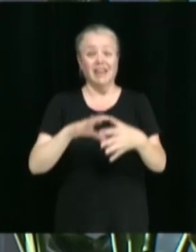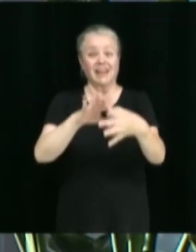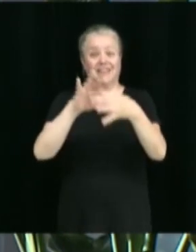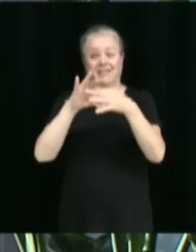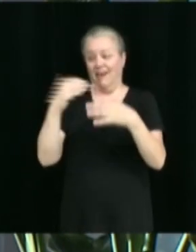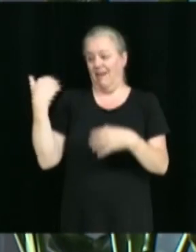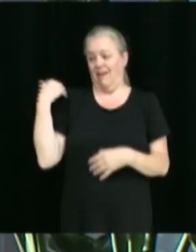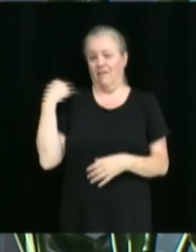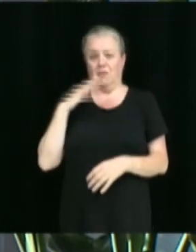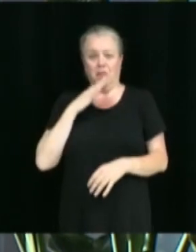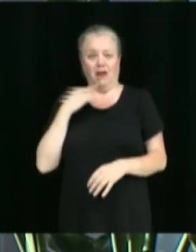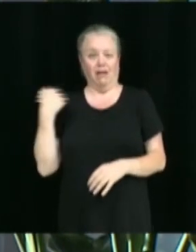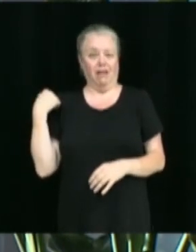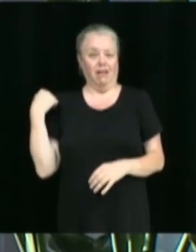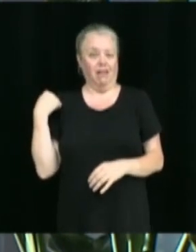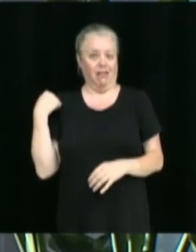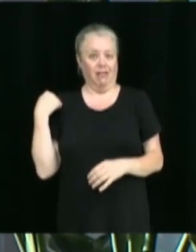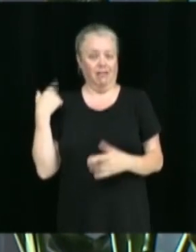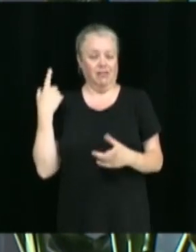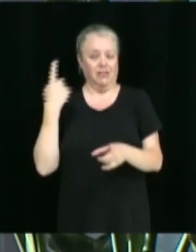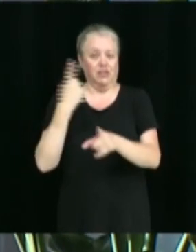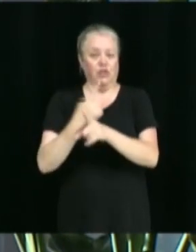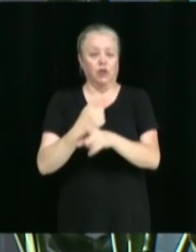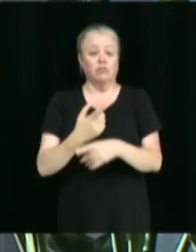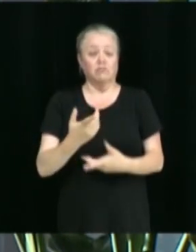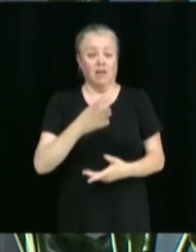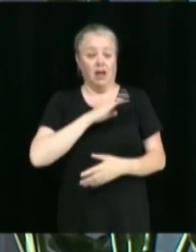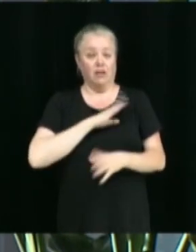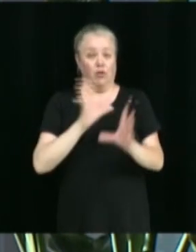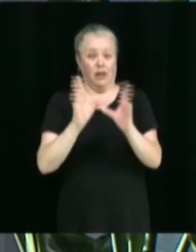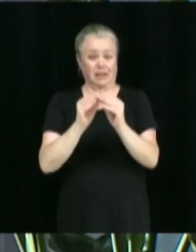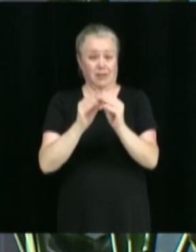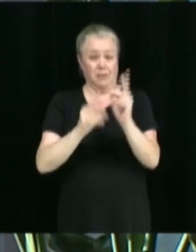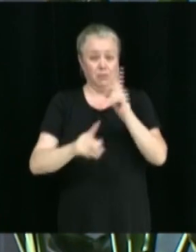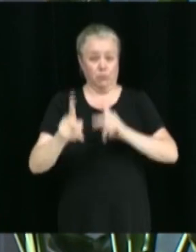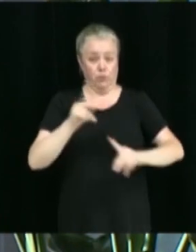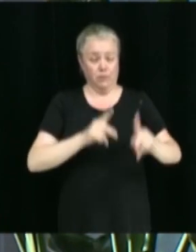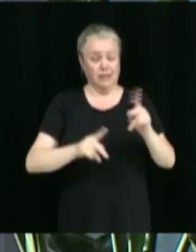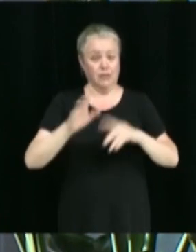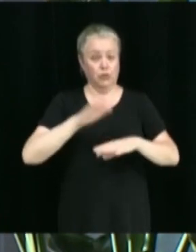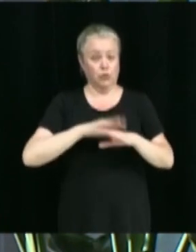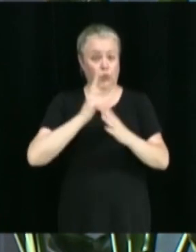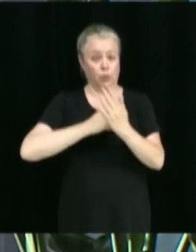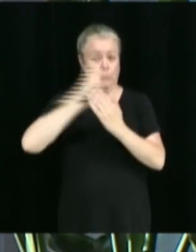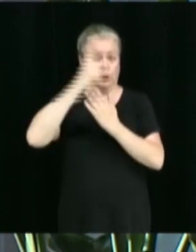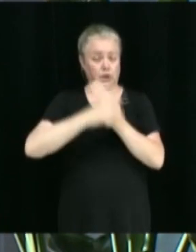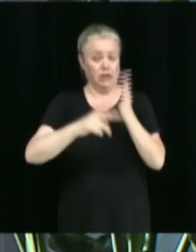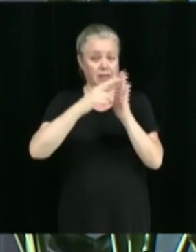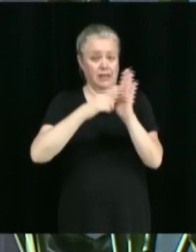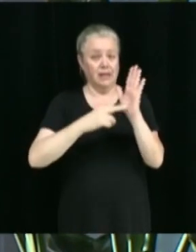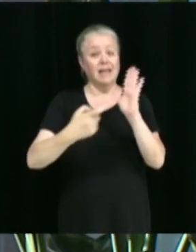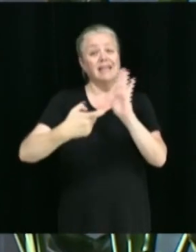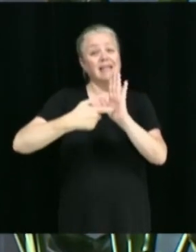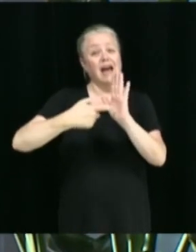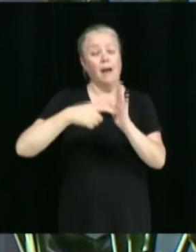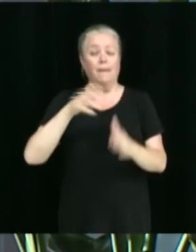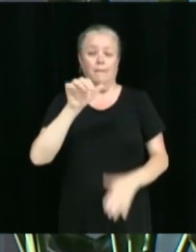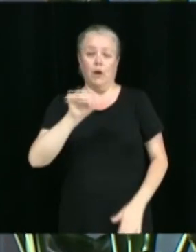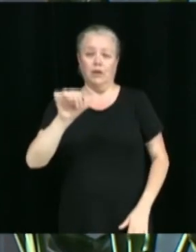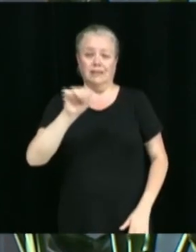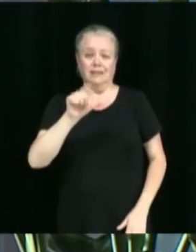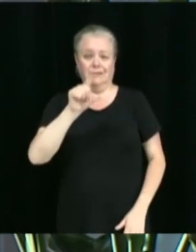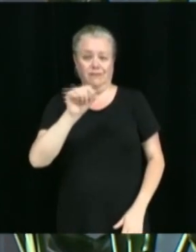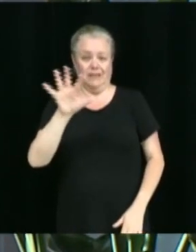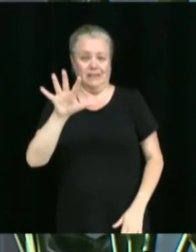précédent donné en avis de motion. Une assemblée publique de consultation sur ce projet de règlement est prévue le mardi 25 juin à